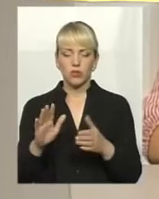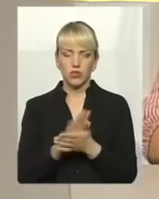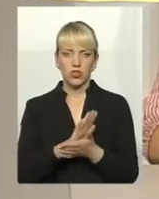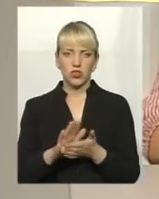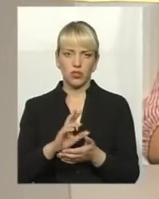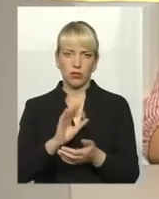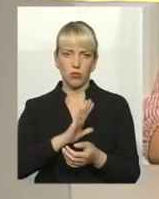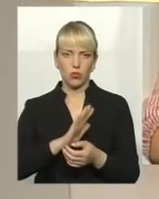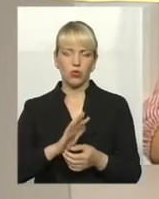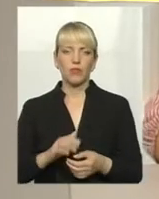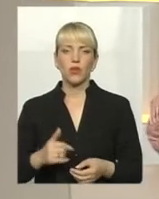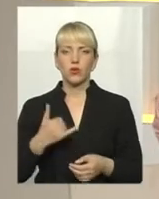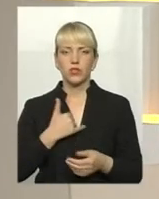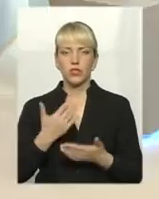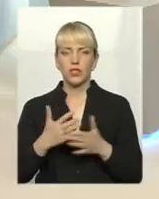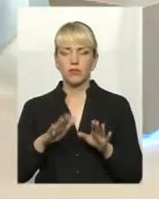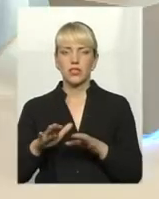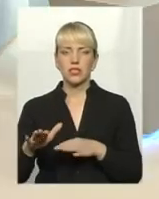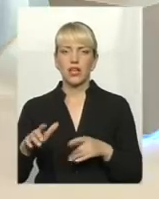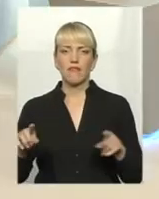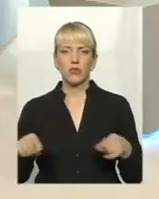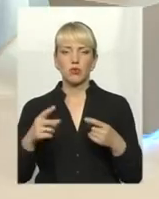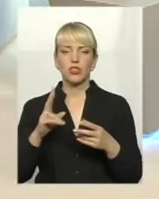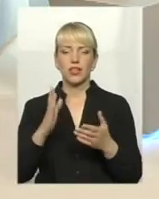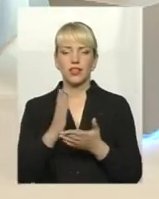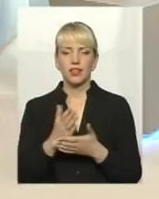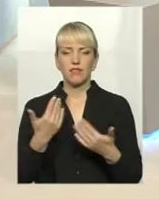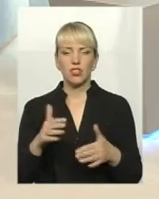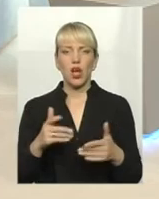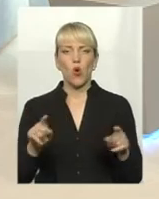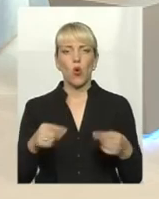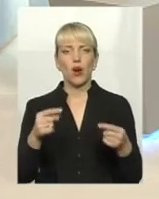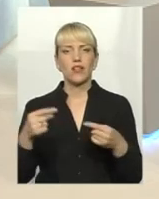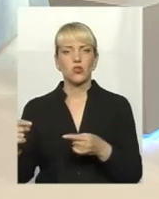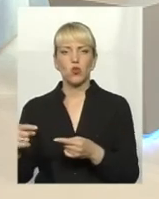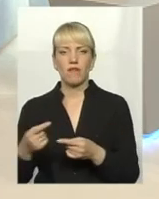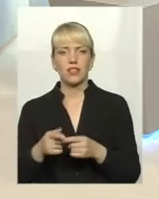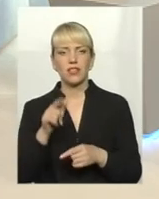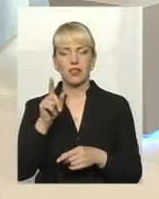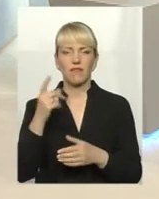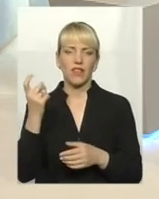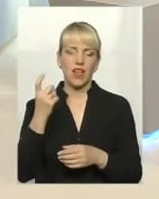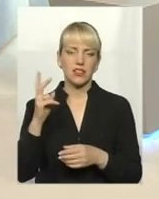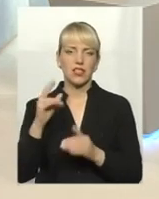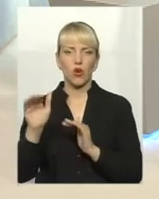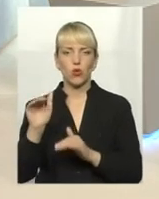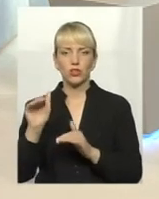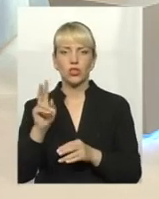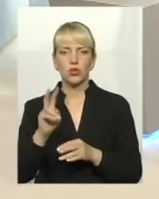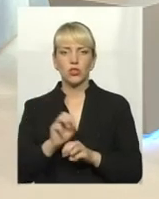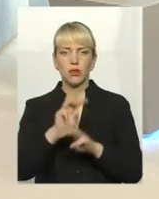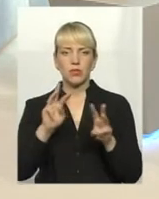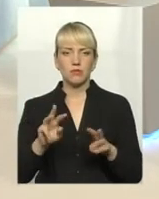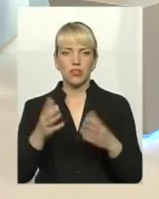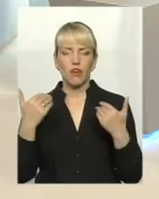залишати? Є в нас місця відпочинку, які організовані, як такі місця, і там ті власники або орендарі, які забезпечують